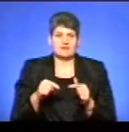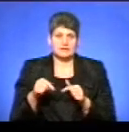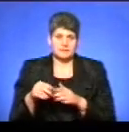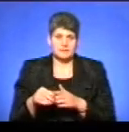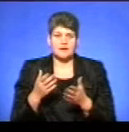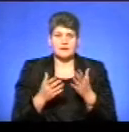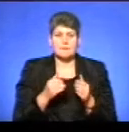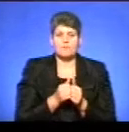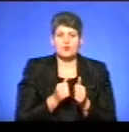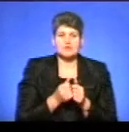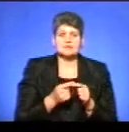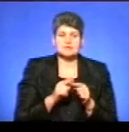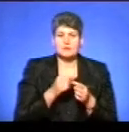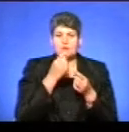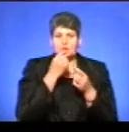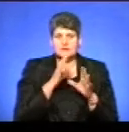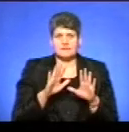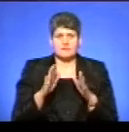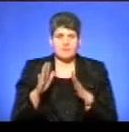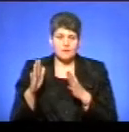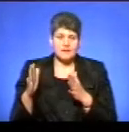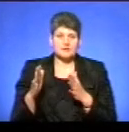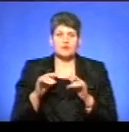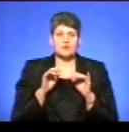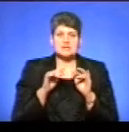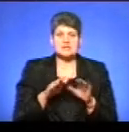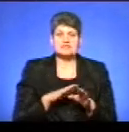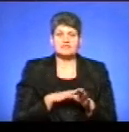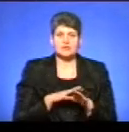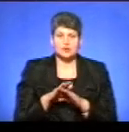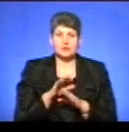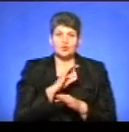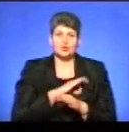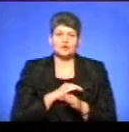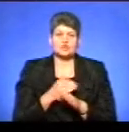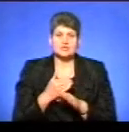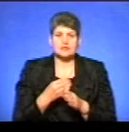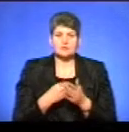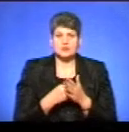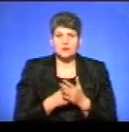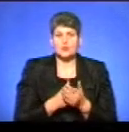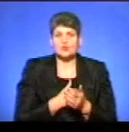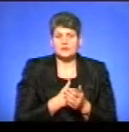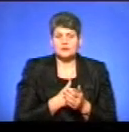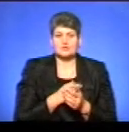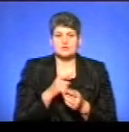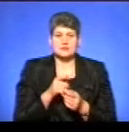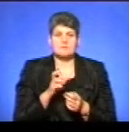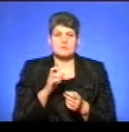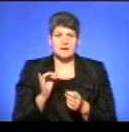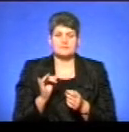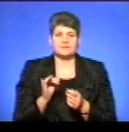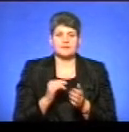Однак, поряд з такими позитивними моментами в процесі виконання дохідної частини бюджету, хотілося б також акцентувати